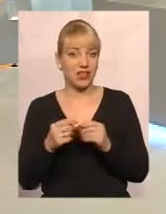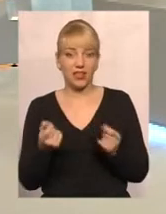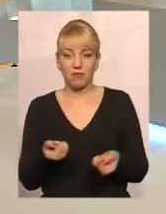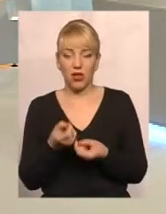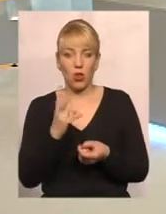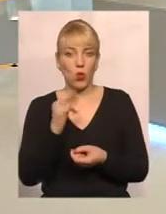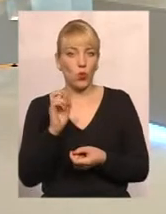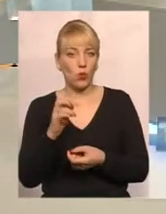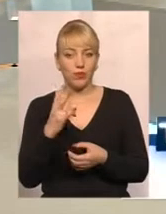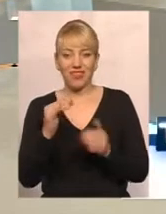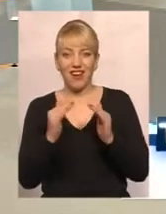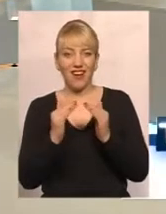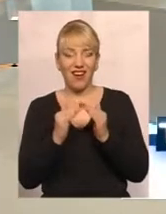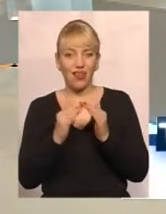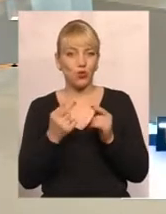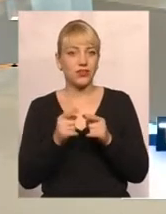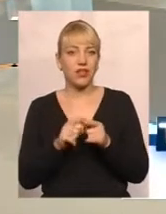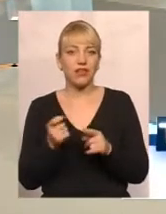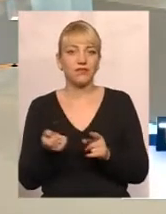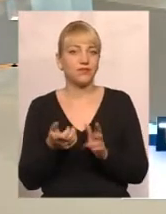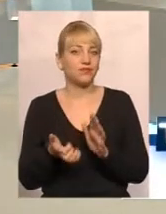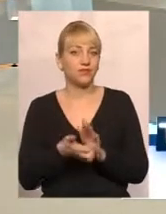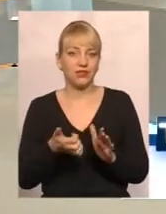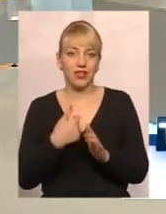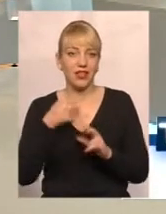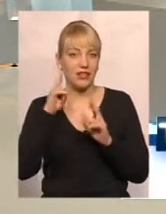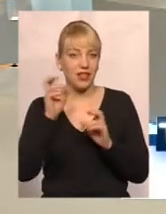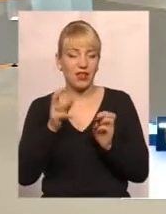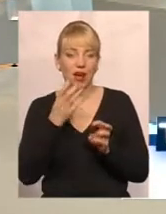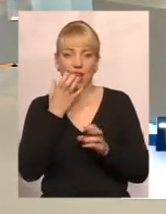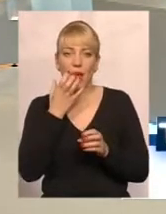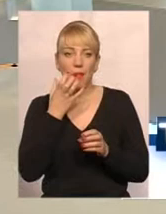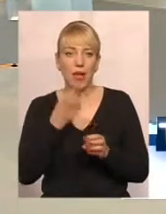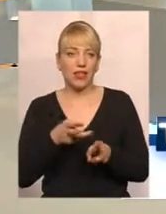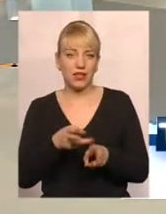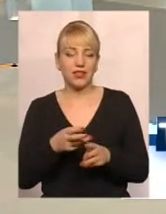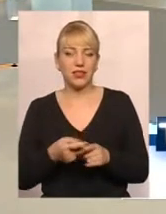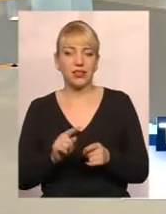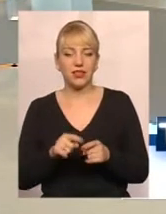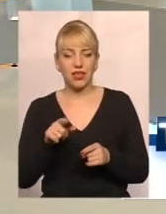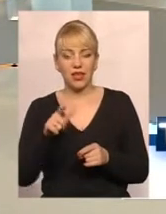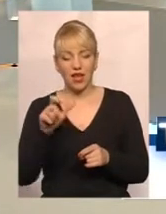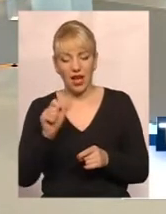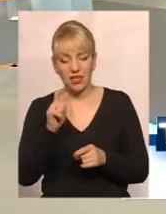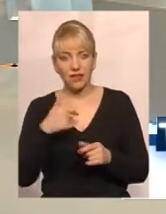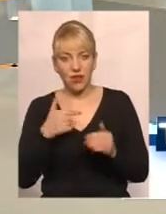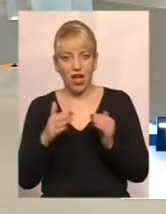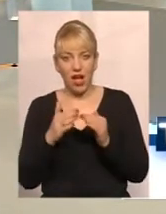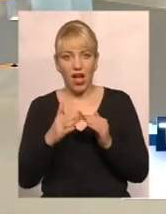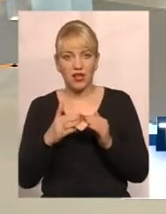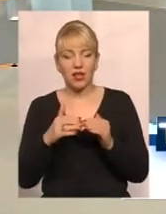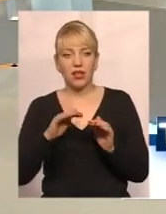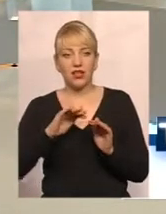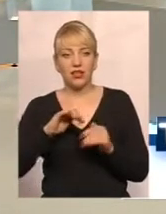кубів на газу, то це взагалі, я навіть не знаю, як це палити. Ось я зараз сиджу 16-15 градусів в каші, і 15